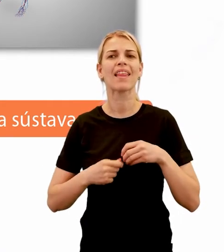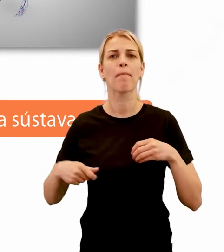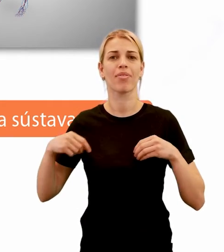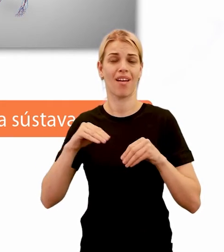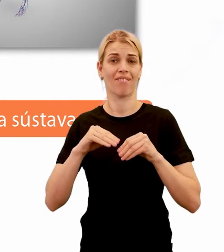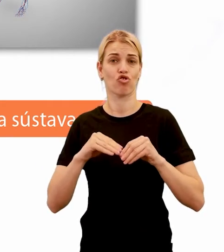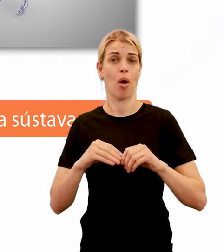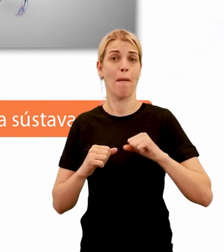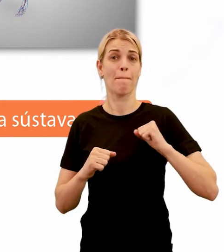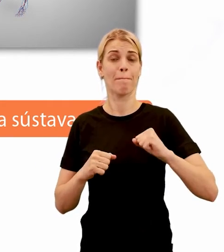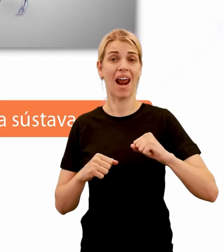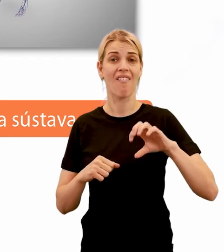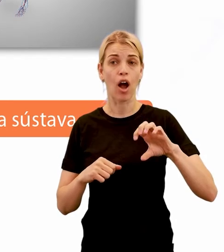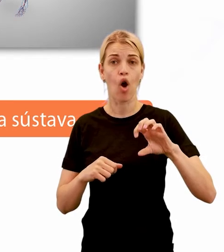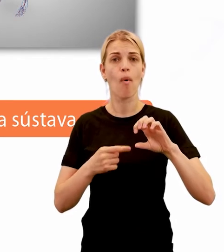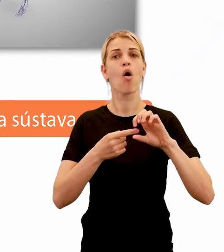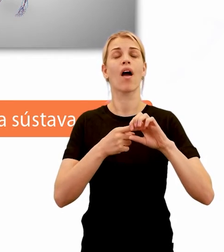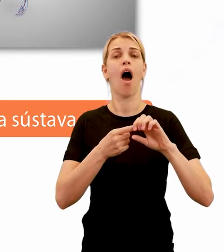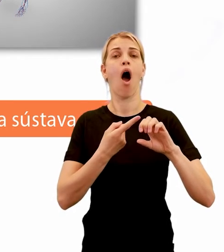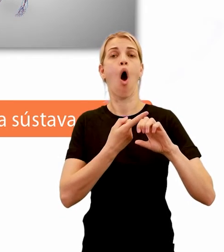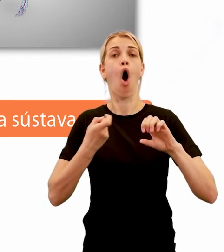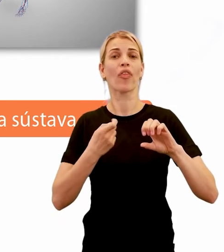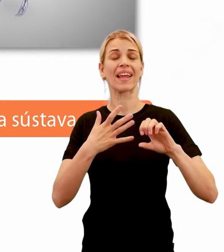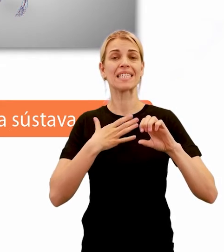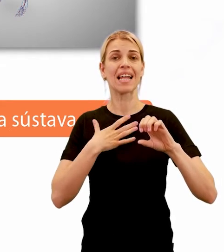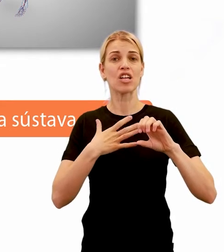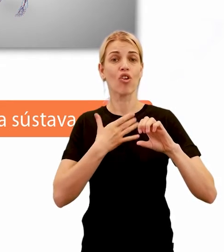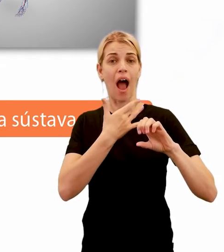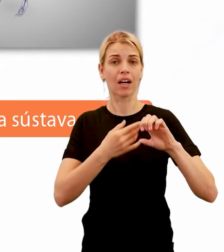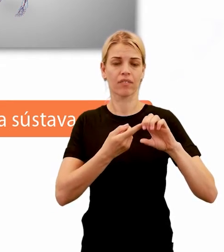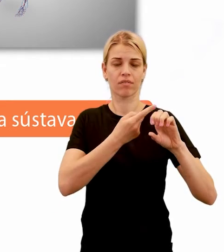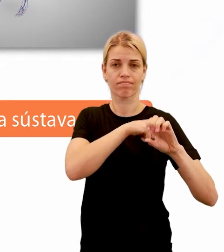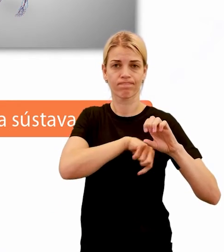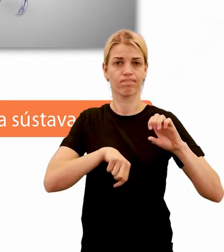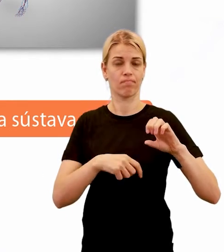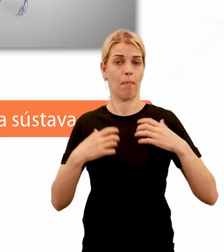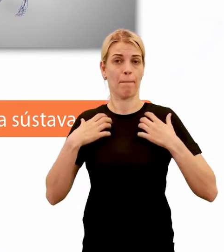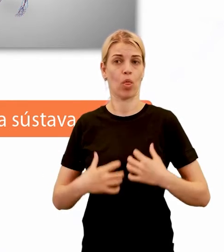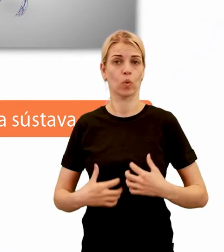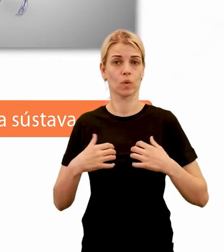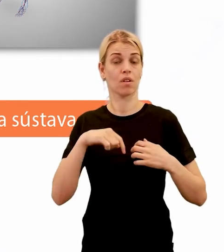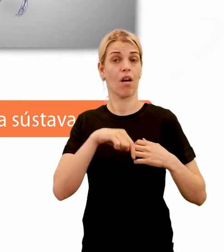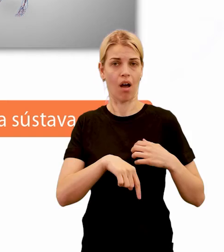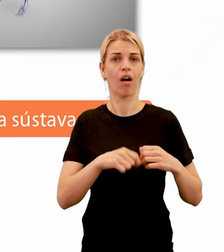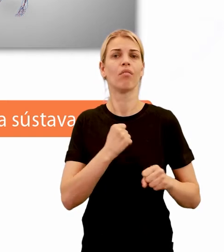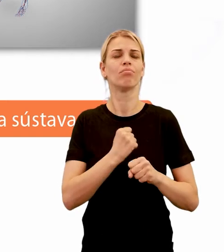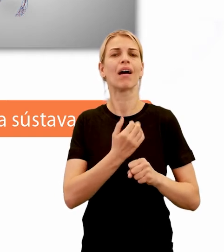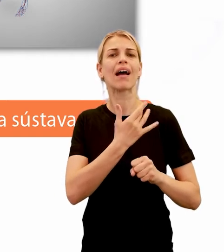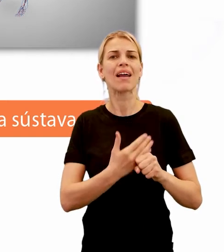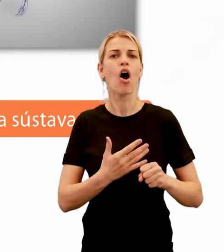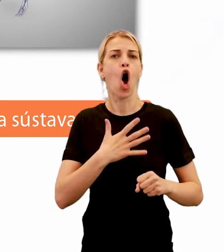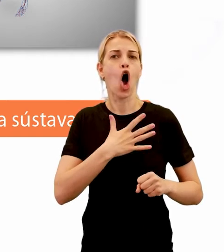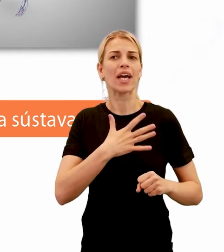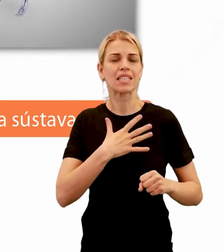vedie odkysličenú krv do plúc. V plúcach sa krv okysličí a odtiaľ ju vedú štyri plúcne žily,